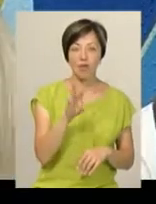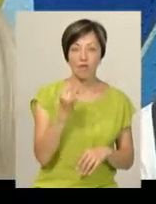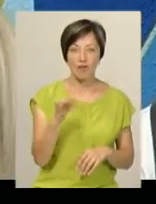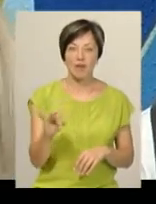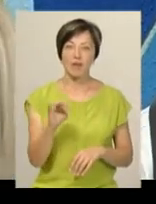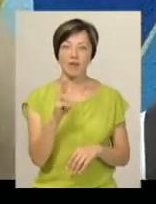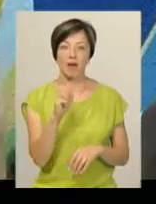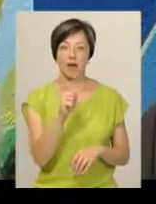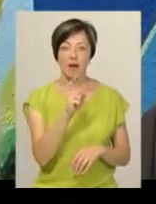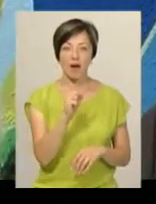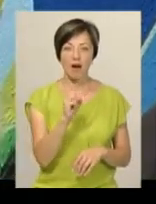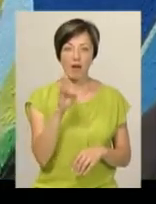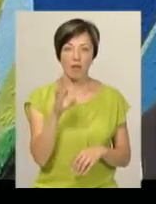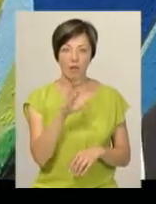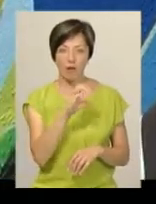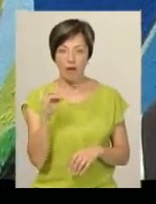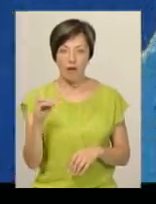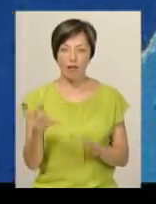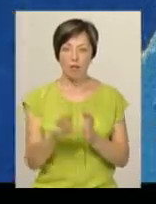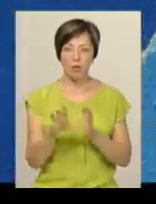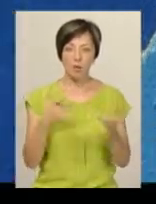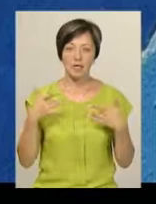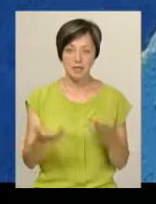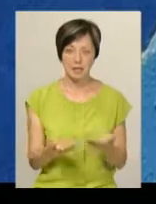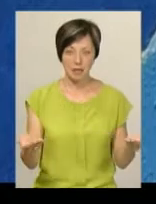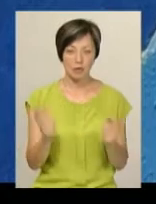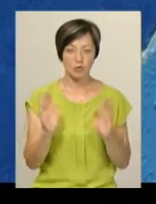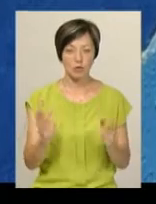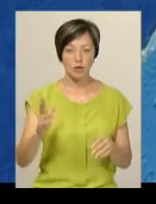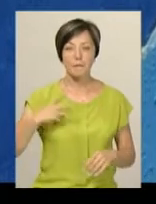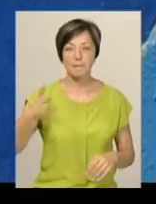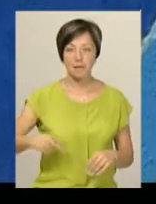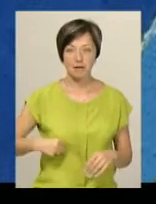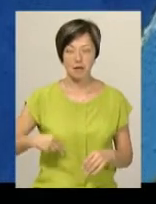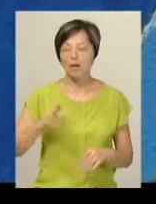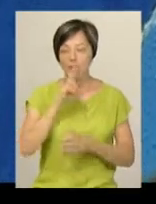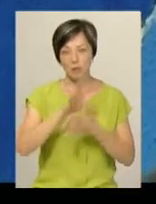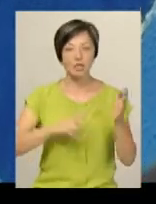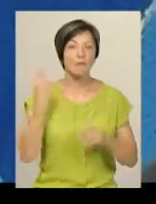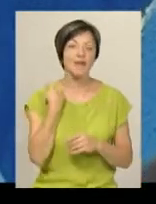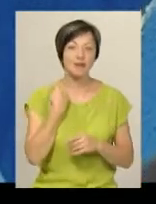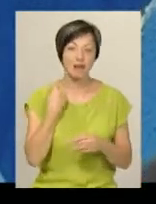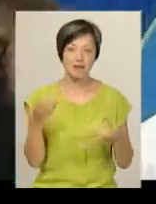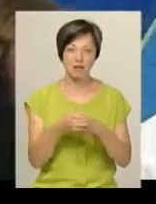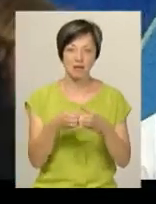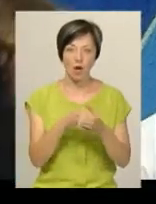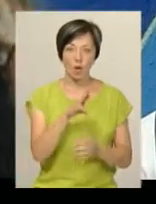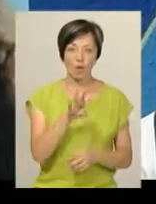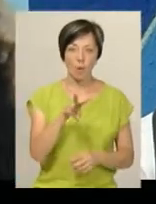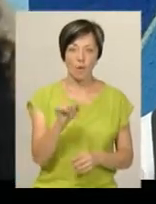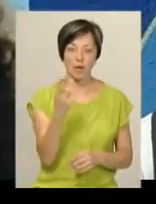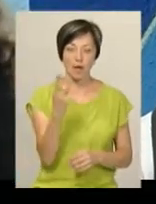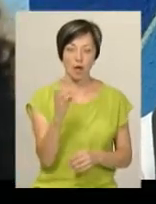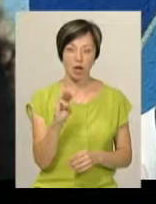лайтова музика. Також буде електронна сцена, будуть британці «Кеміст», «Томі Кеш» буде. Також ми